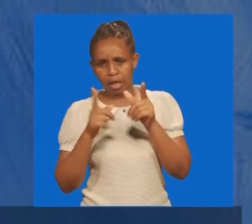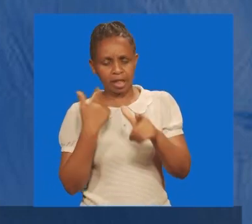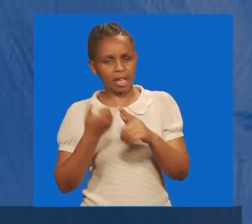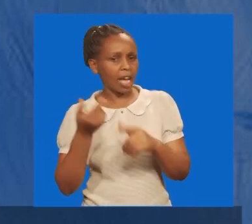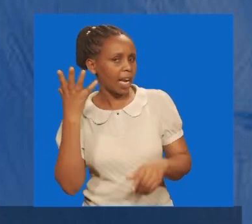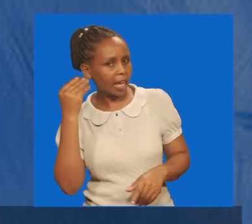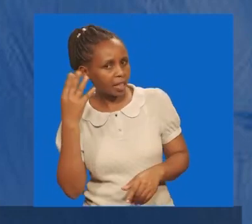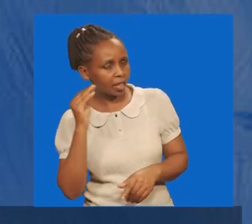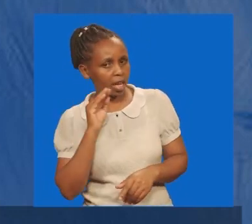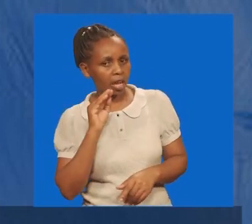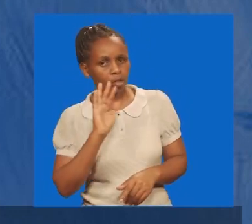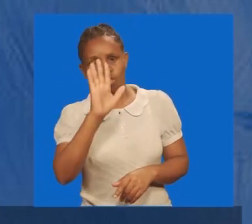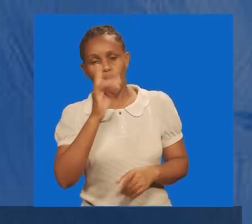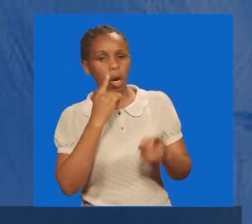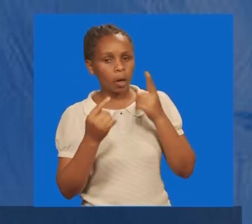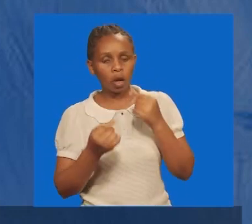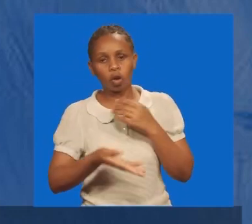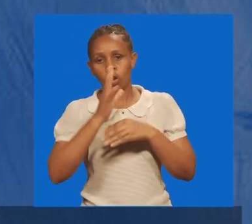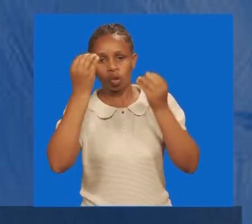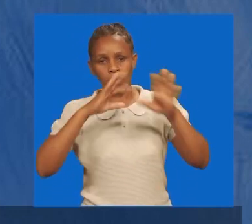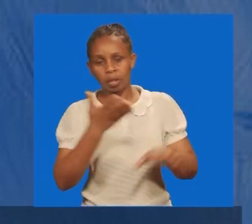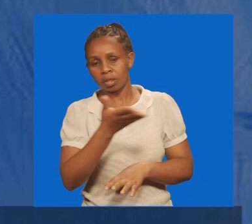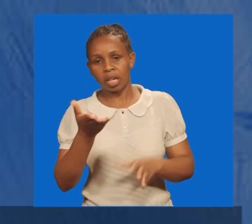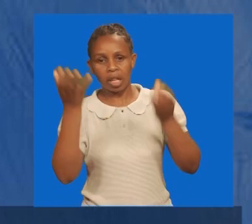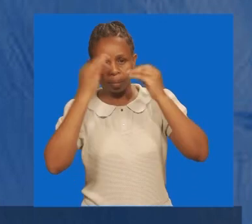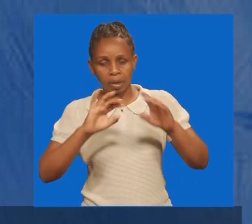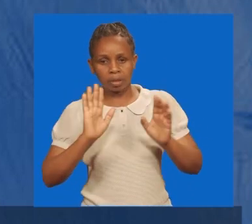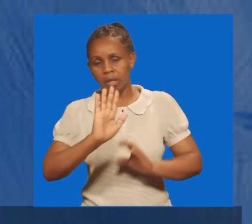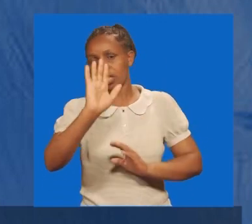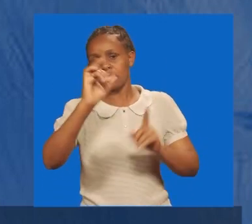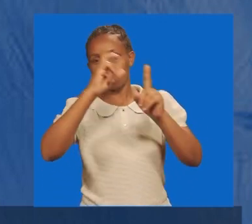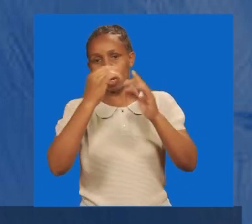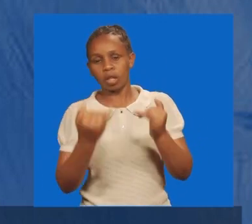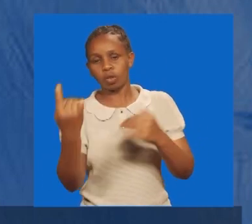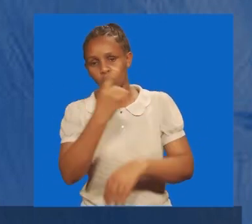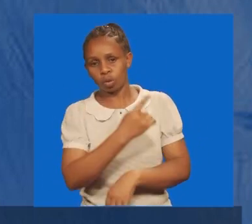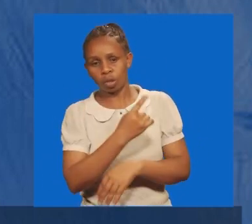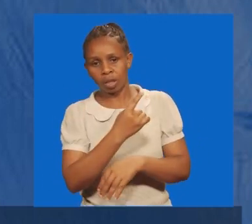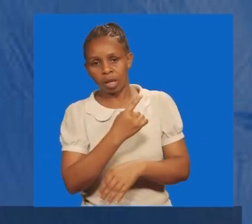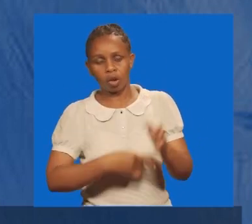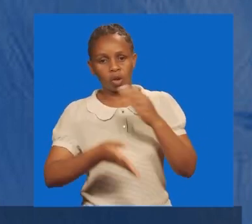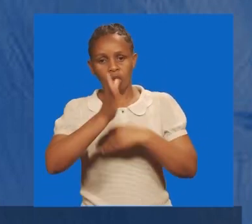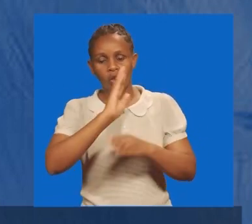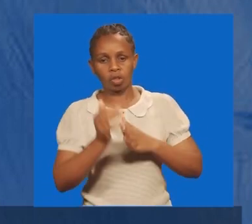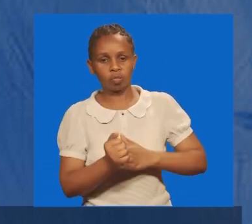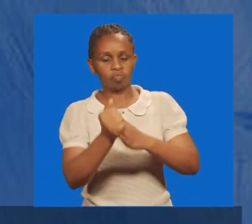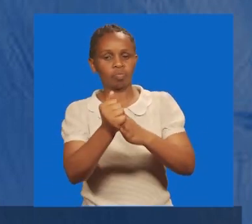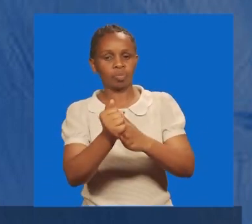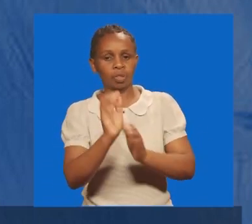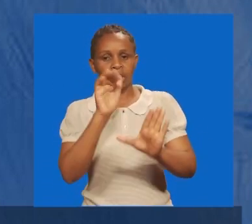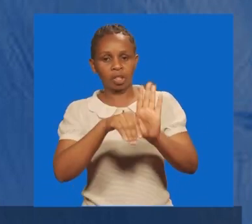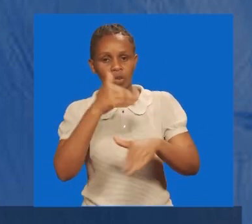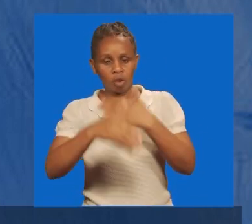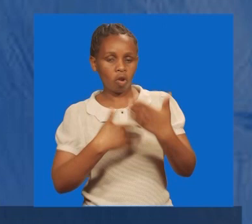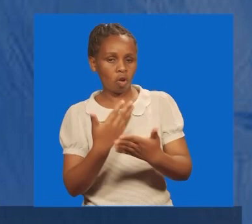akutende, mbwana, mbwana tubariki, na mbariki, neno laki ya subuhi hiya leo, na mbwana, akuongoze, katika